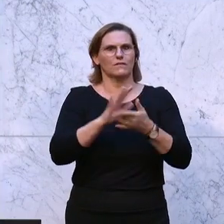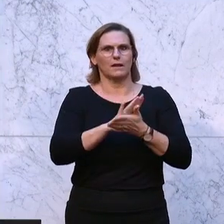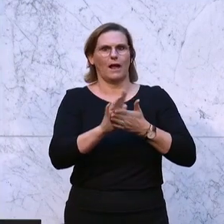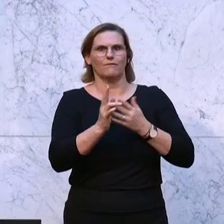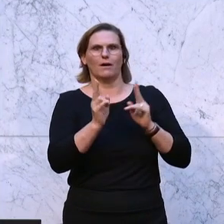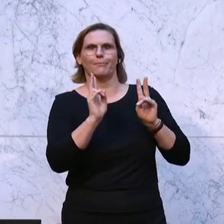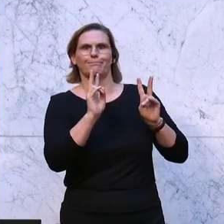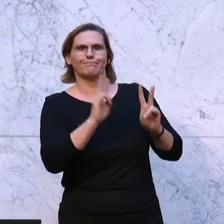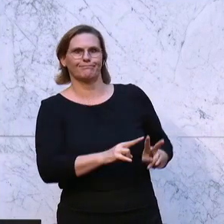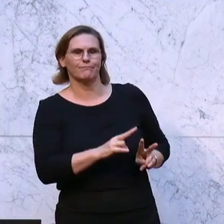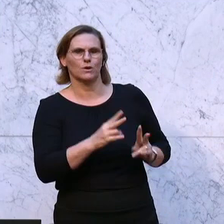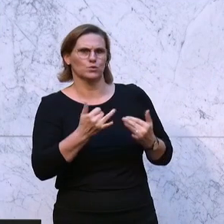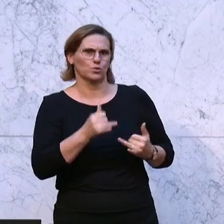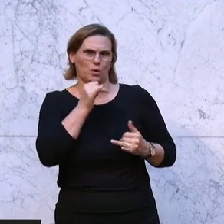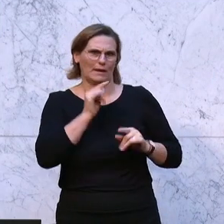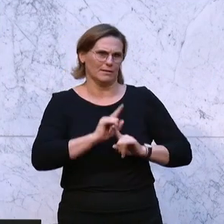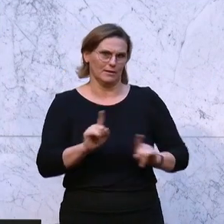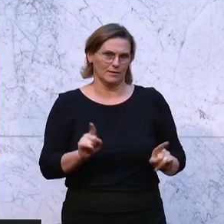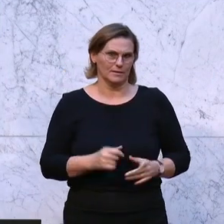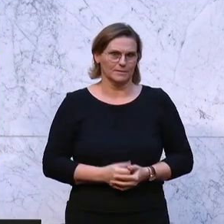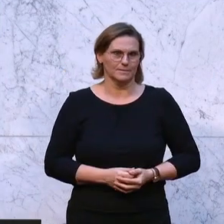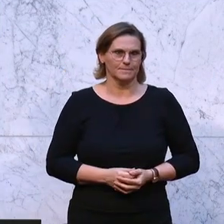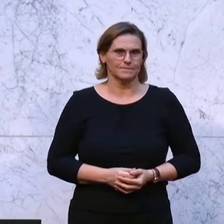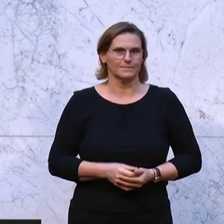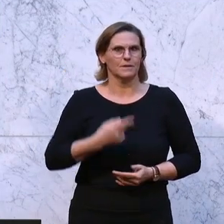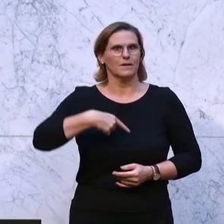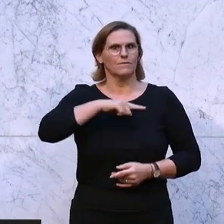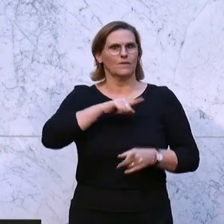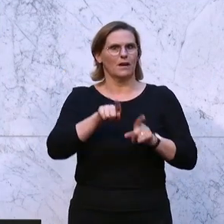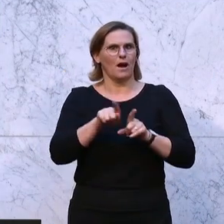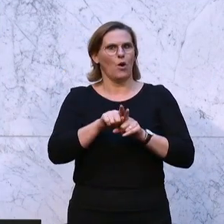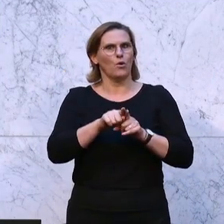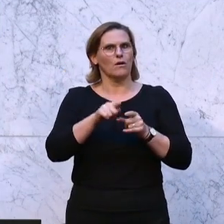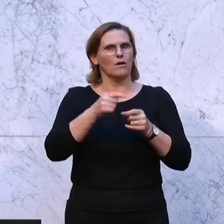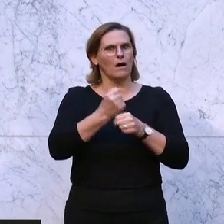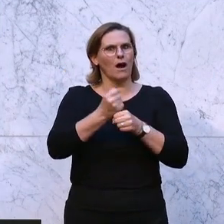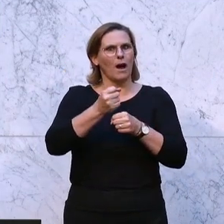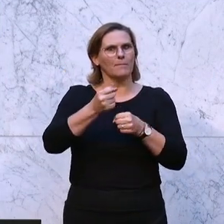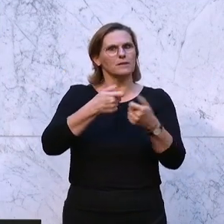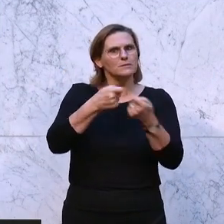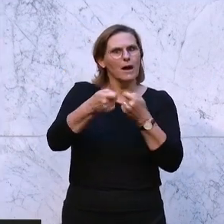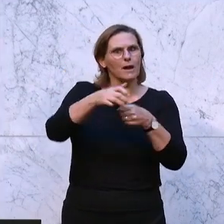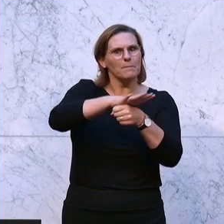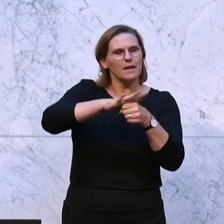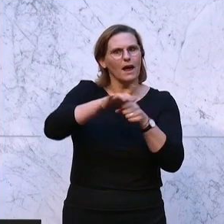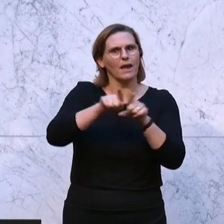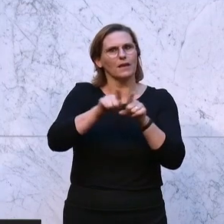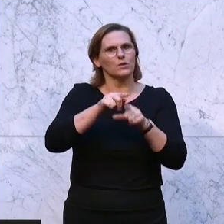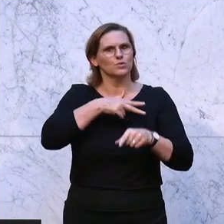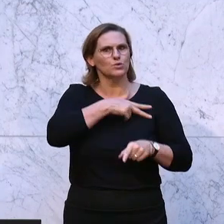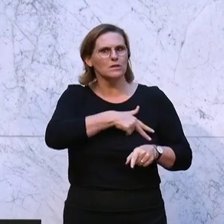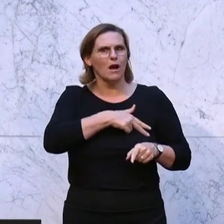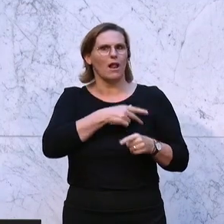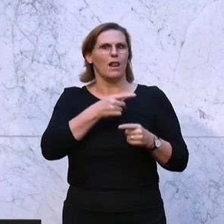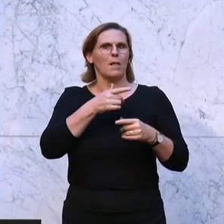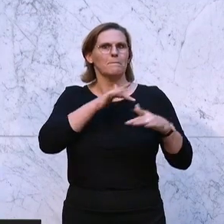geht nicht. Wir werden auch im Bereich Arbeitsmarkt, Soziales und Pensionen morgen in der